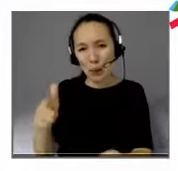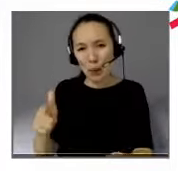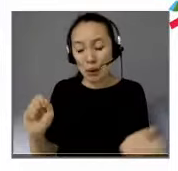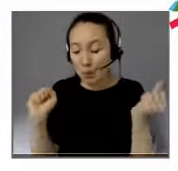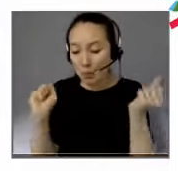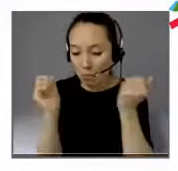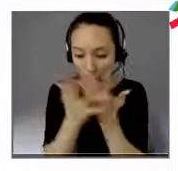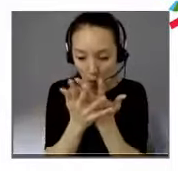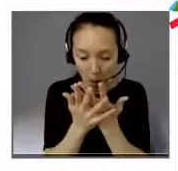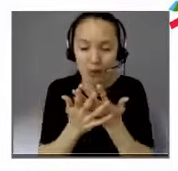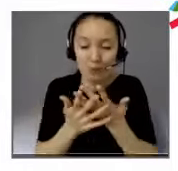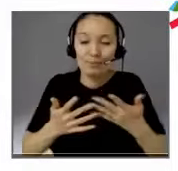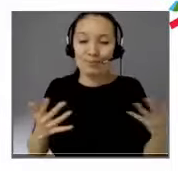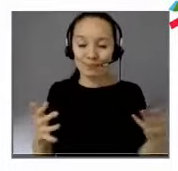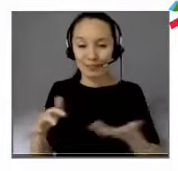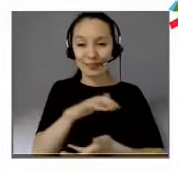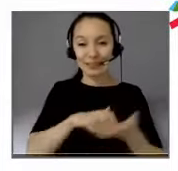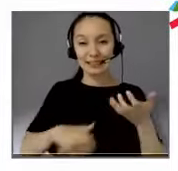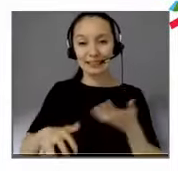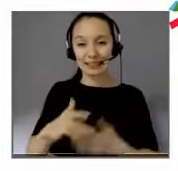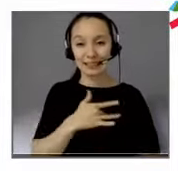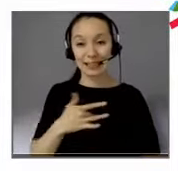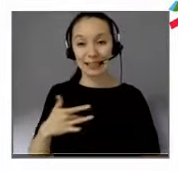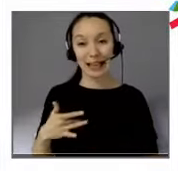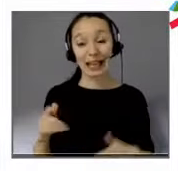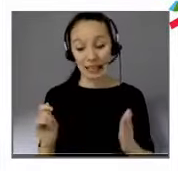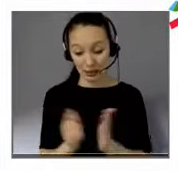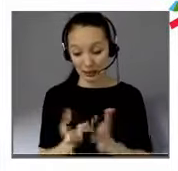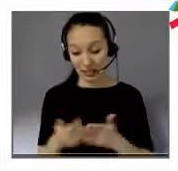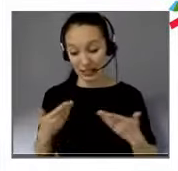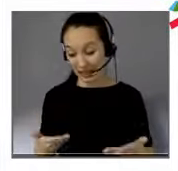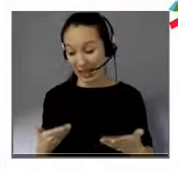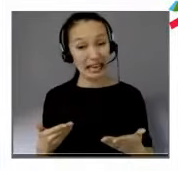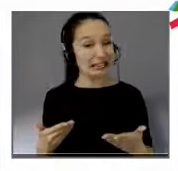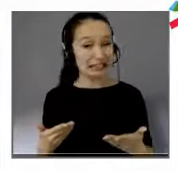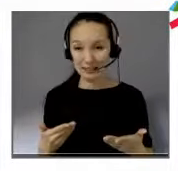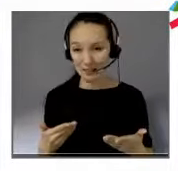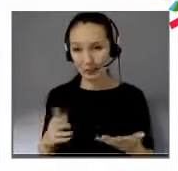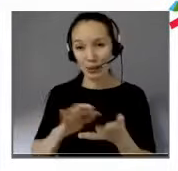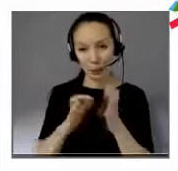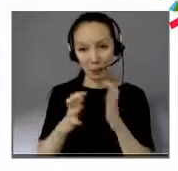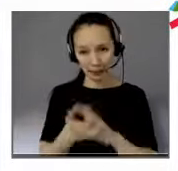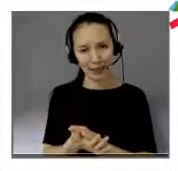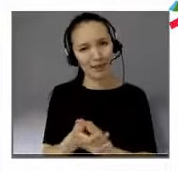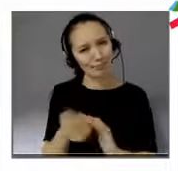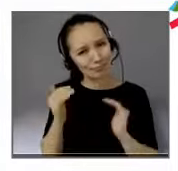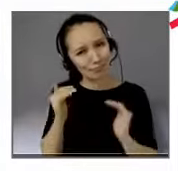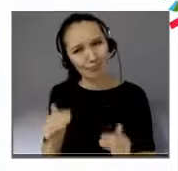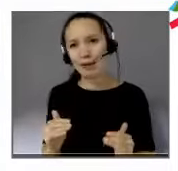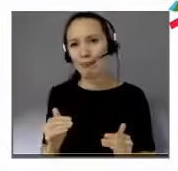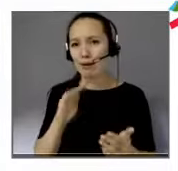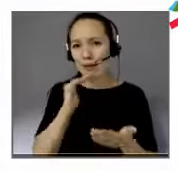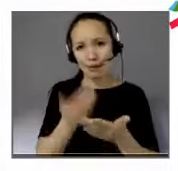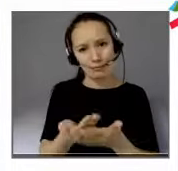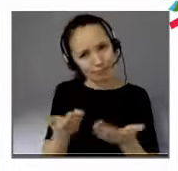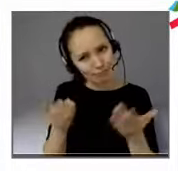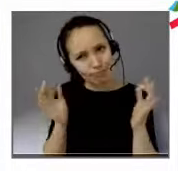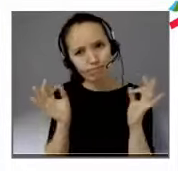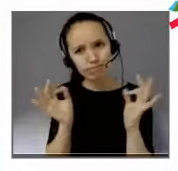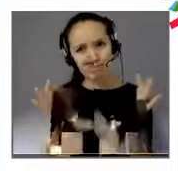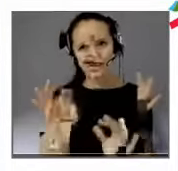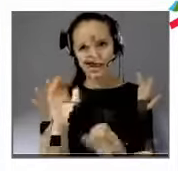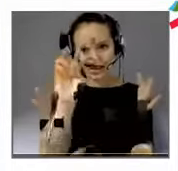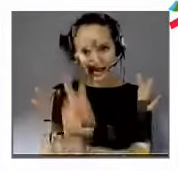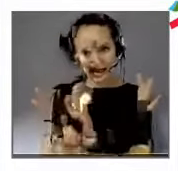justement compliqué. C'était important de maintenir ce rendez-vous pour justement être en appui de ceux qui font vivre les politiques